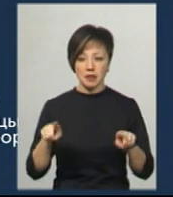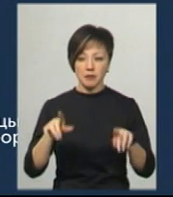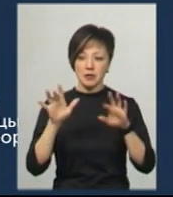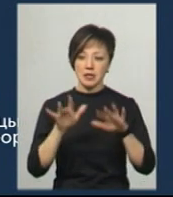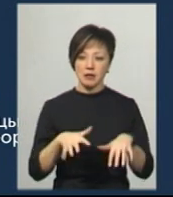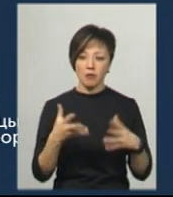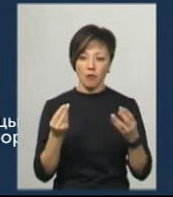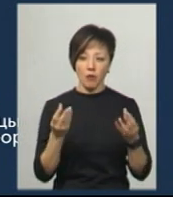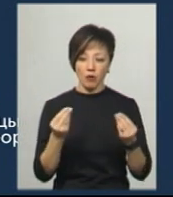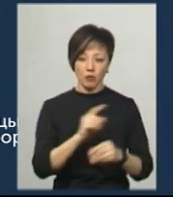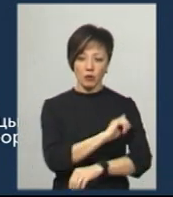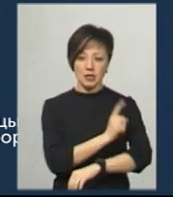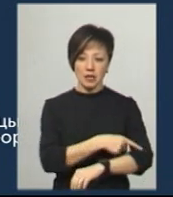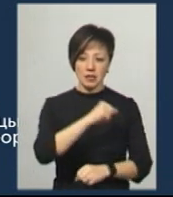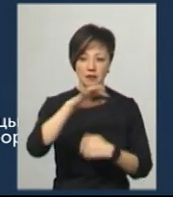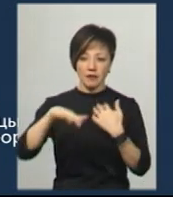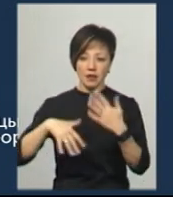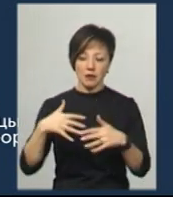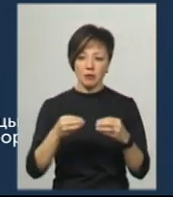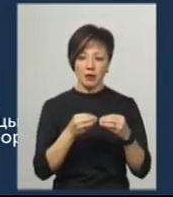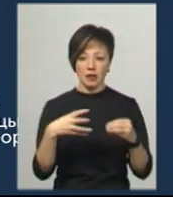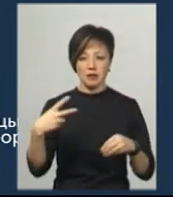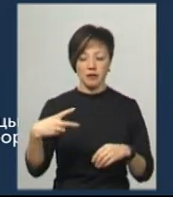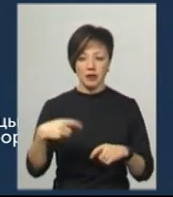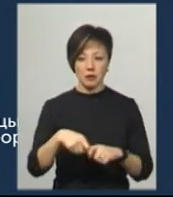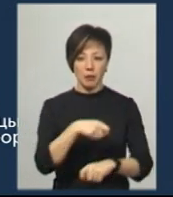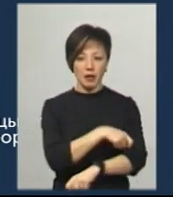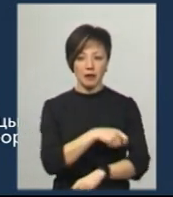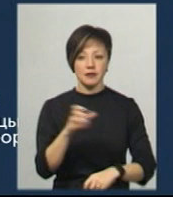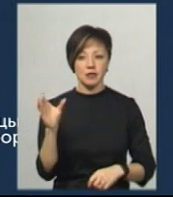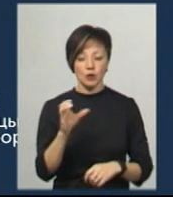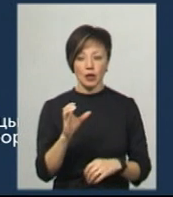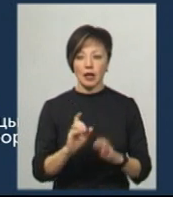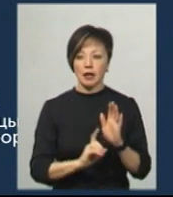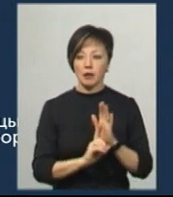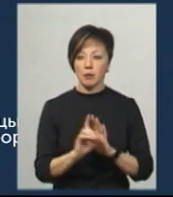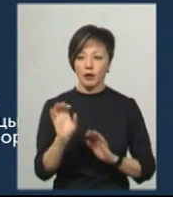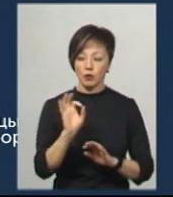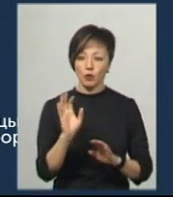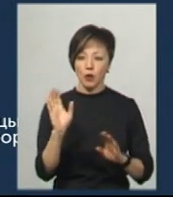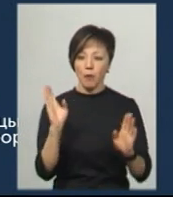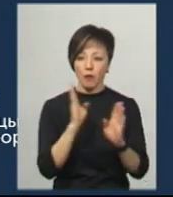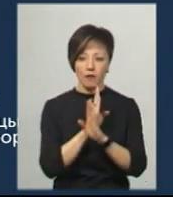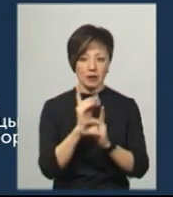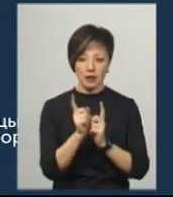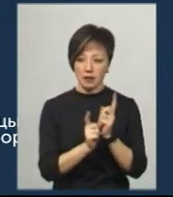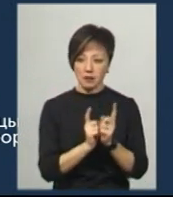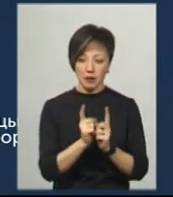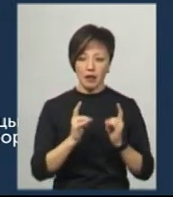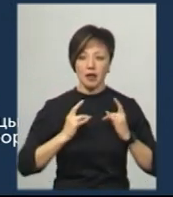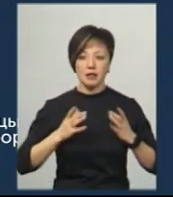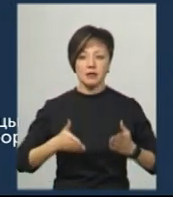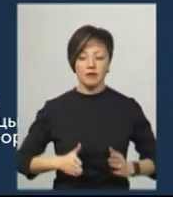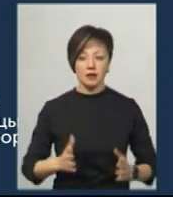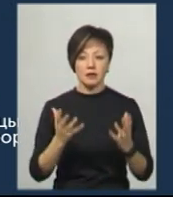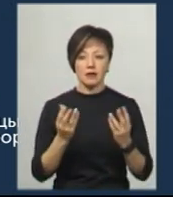та мокрий сніг, посилиться вітер до 15-20 метрів за секунду. Температура повітря істотно не зміниться, а на Різ'яні свята